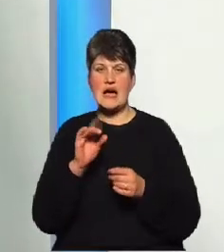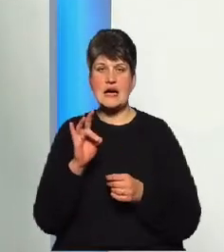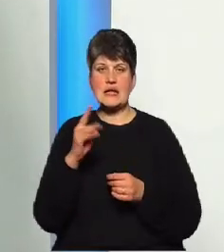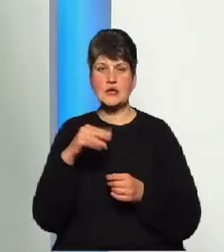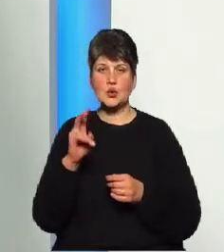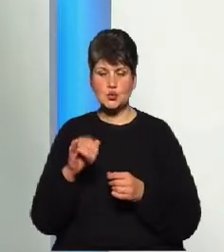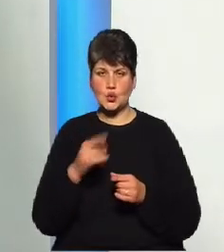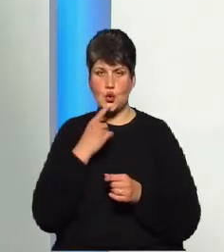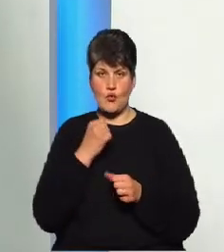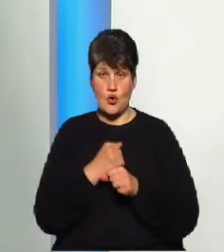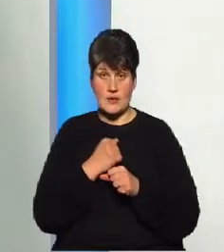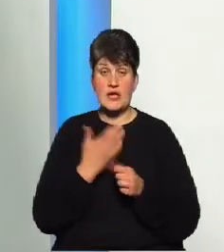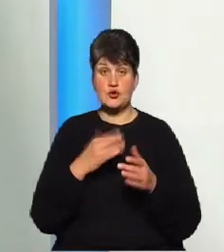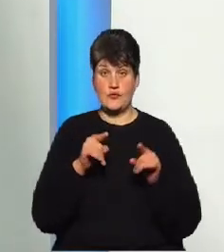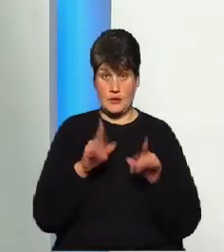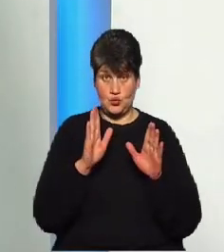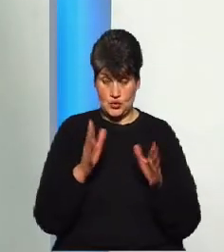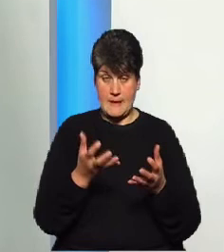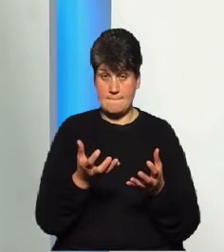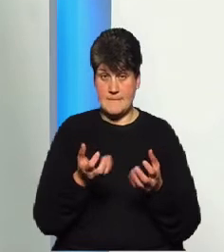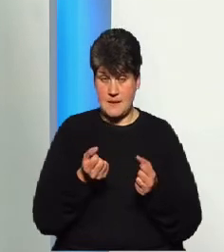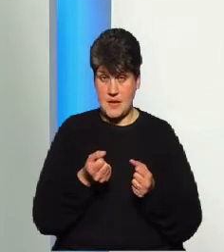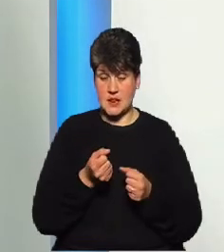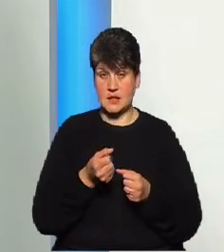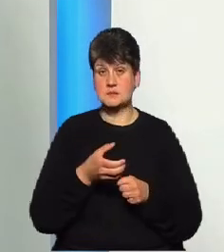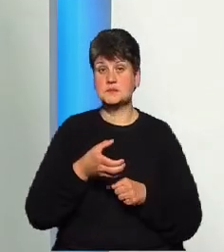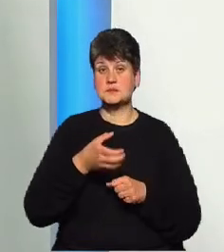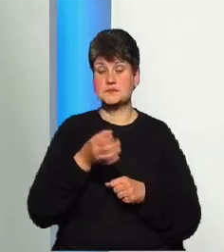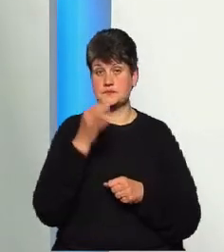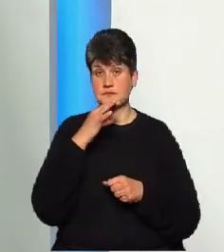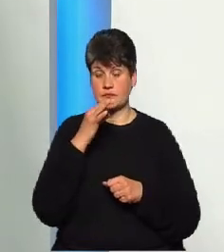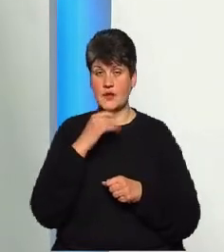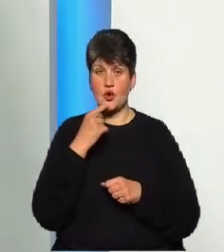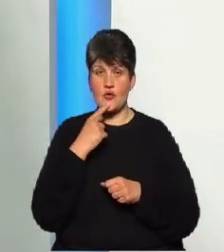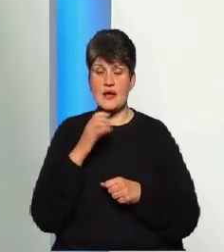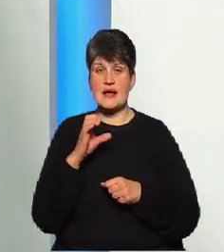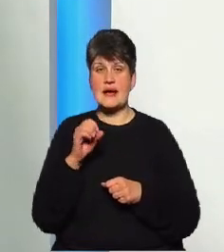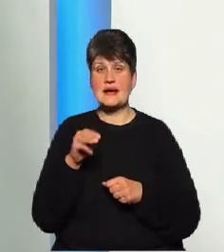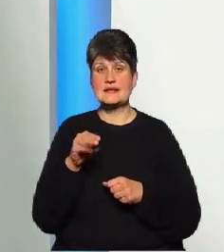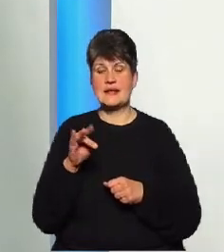приймати, наприклад, препарат, який розріджує кров, це найчастіше аспіринкардіо або